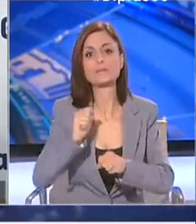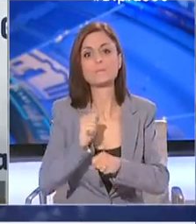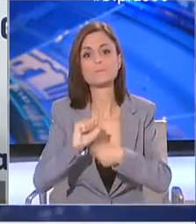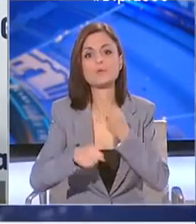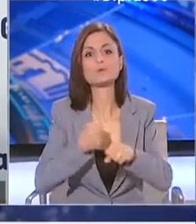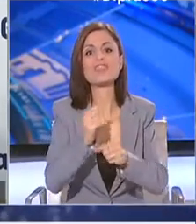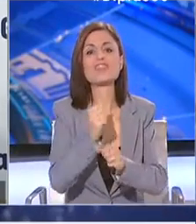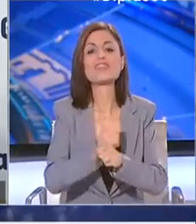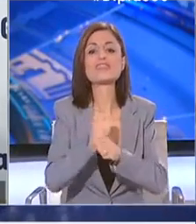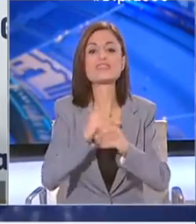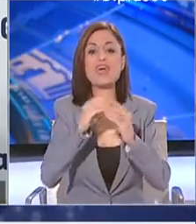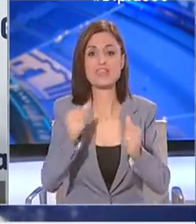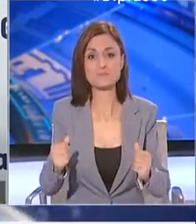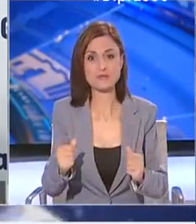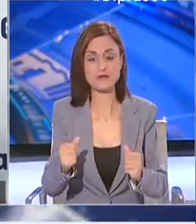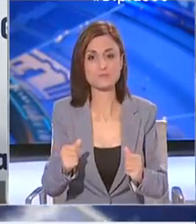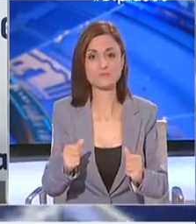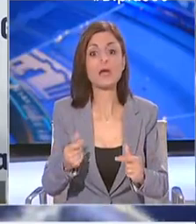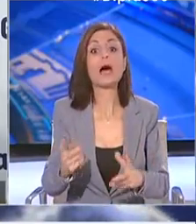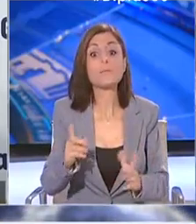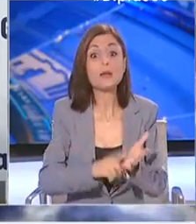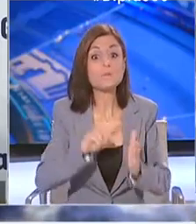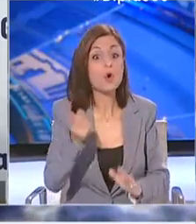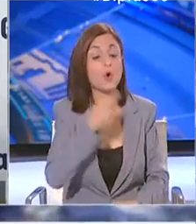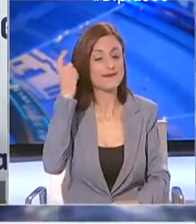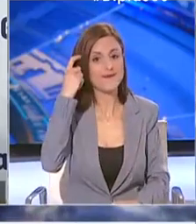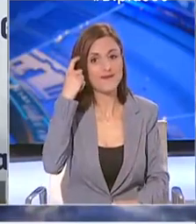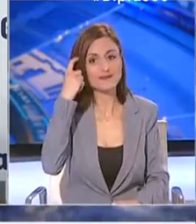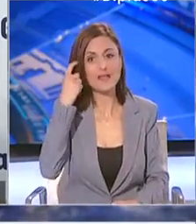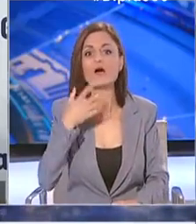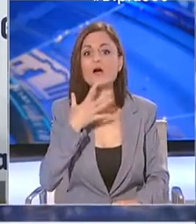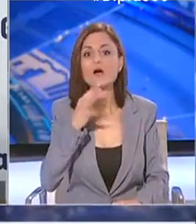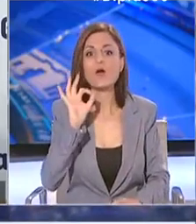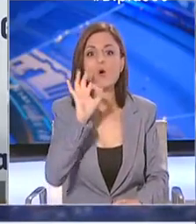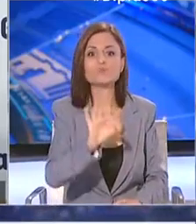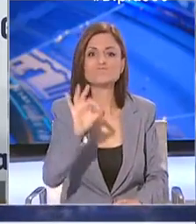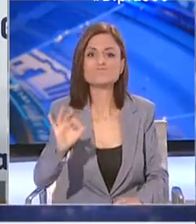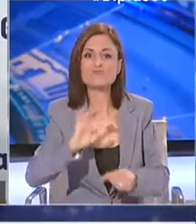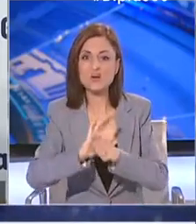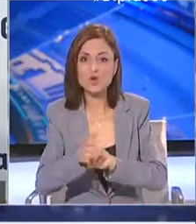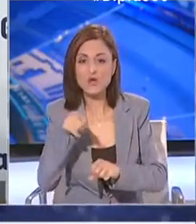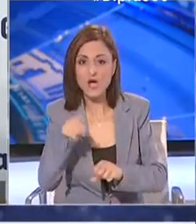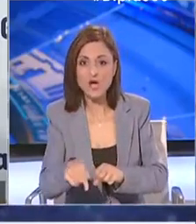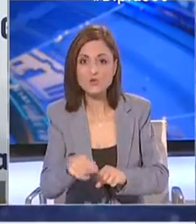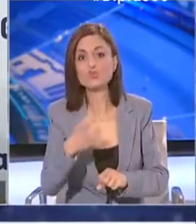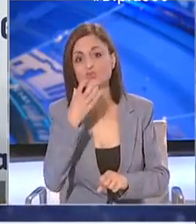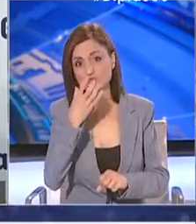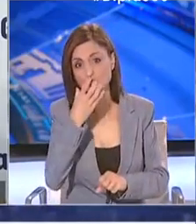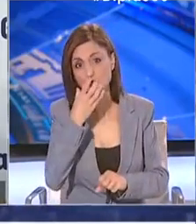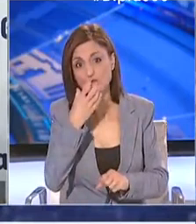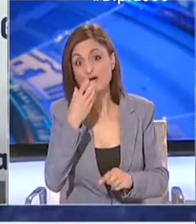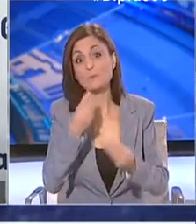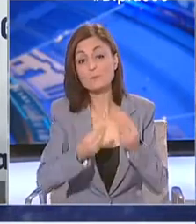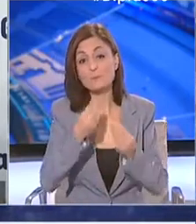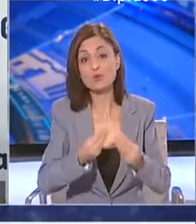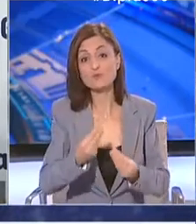Όπως αντιλαμβάνεστε η νόσος λόγω της ιδιαιτερότητας της κλινικής της εικόνας και της σοβαρής αναπνευστικής